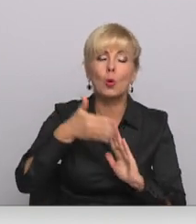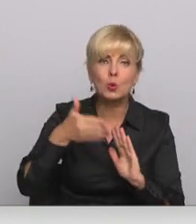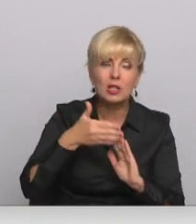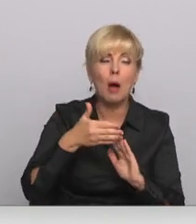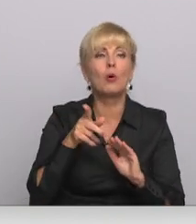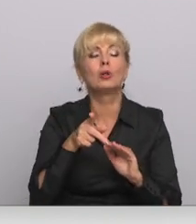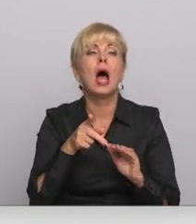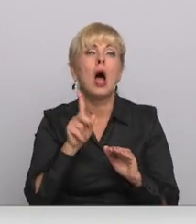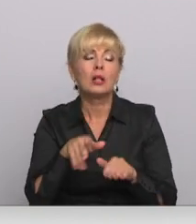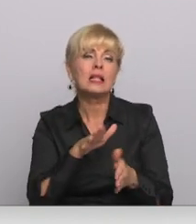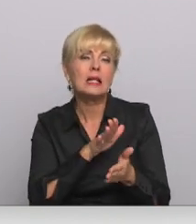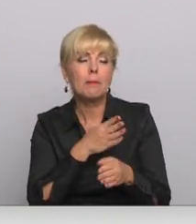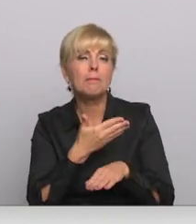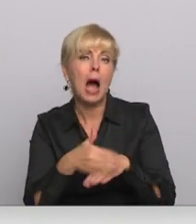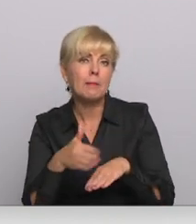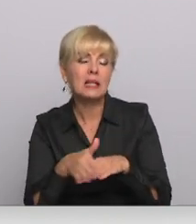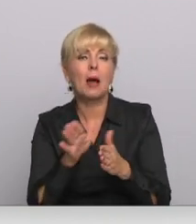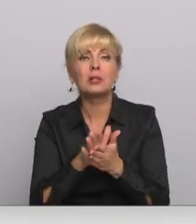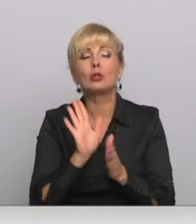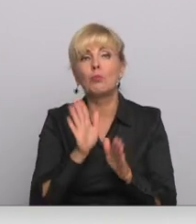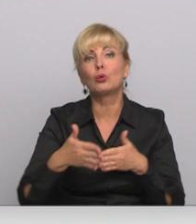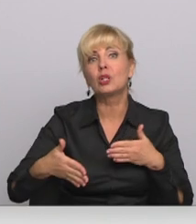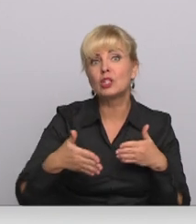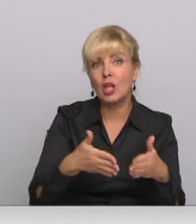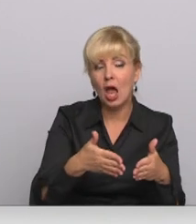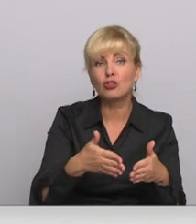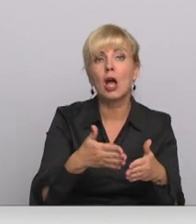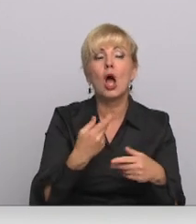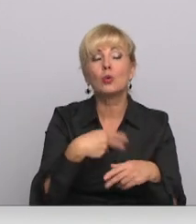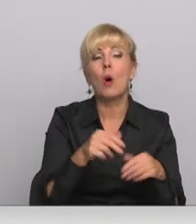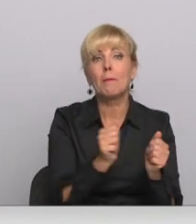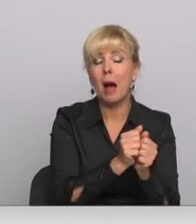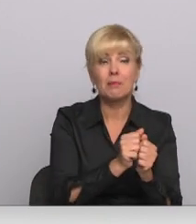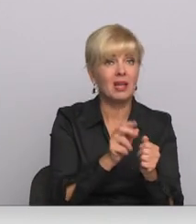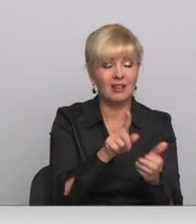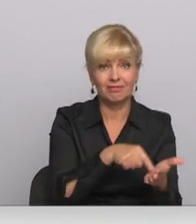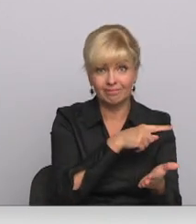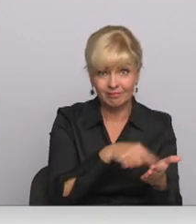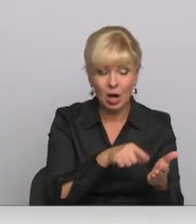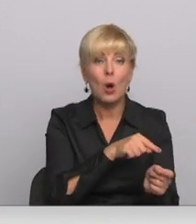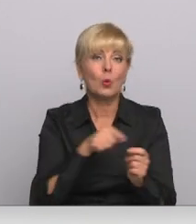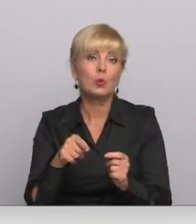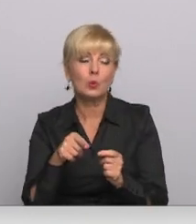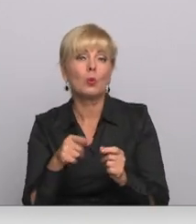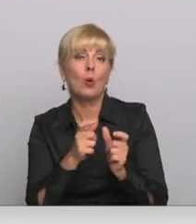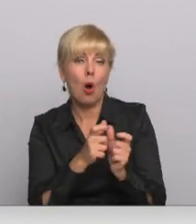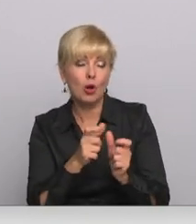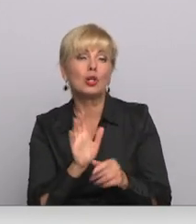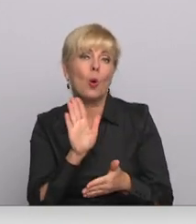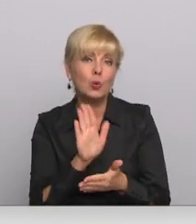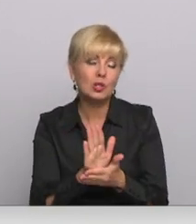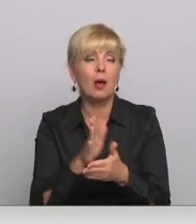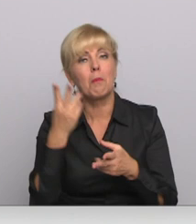būtu ceļš, kā aiziet no šīm papīra biļetēm, no šīm plastika kādu kartiņām. Ja uz